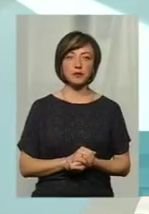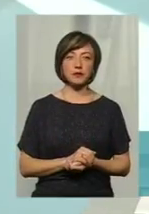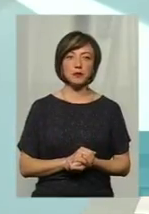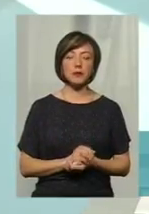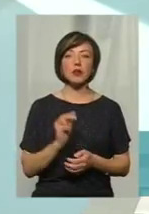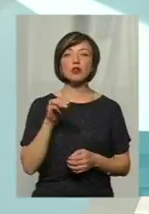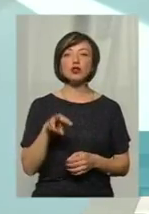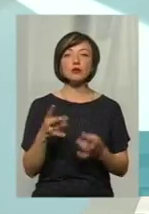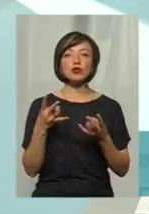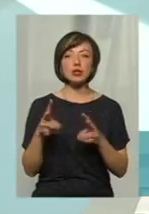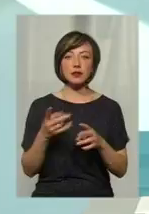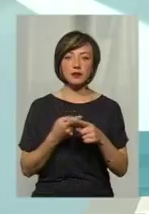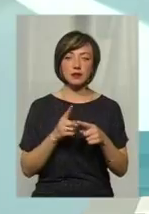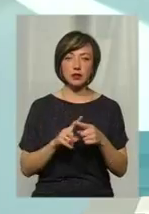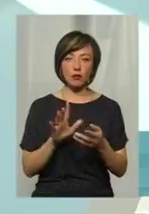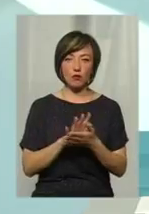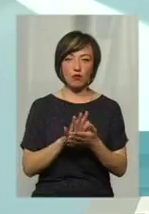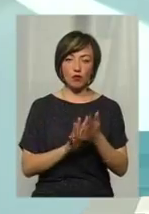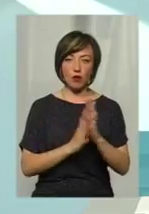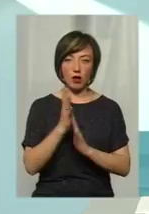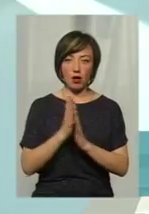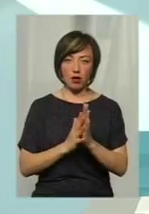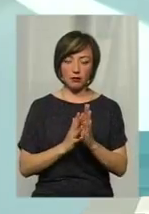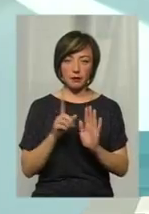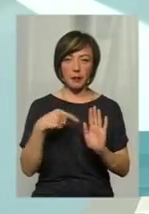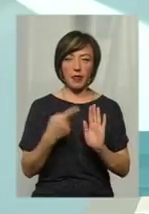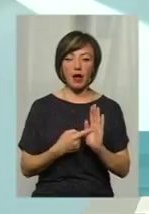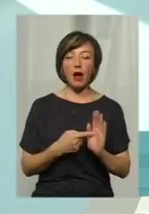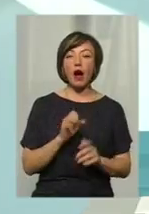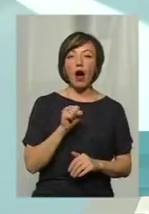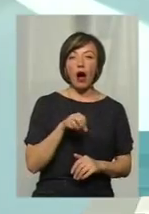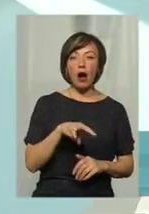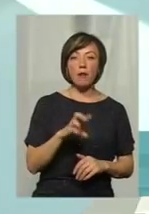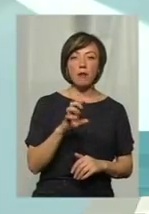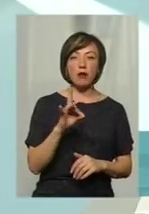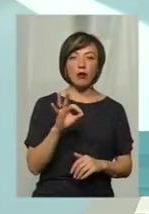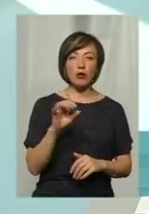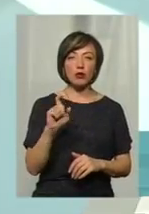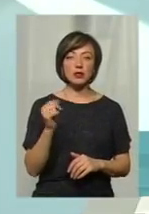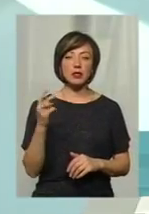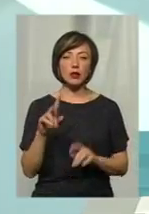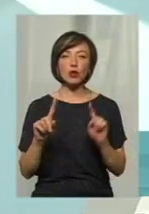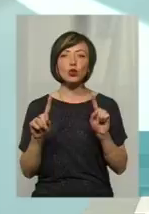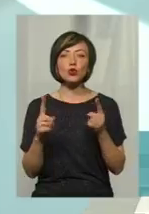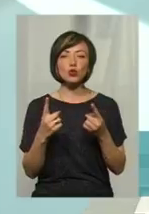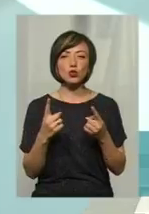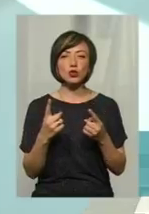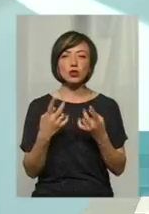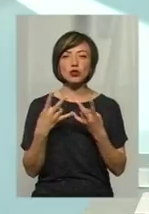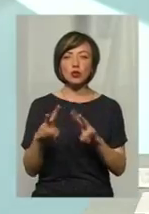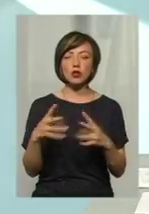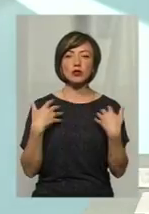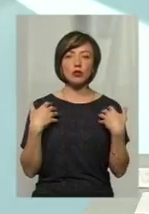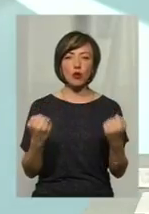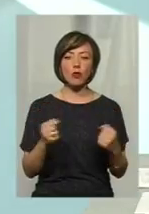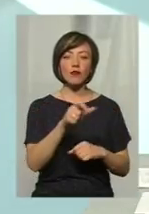Чим же шкідливий даний бур'ян? В першу чергу, амброзія поленолиста – це дуже шкоди здоров'ю,